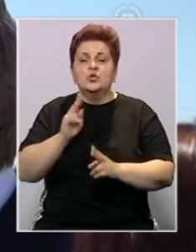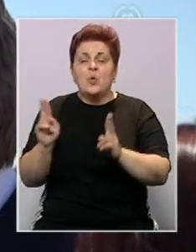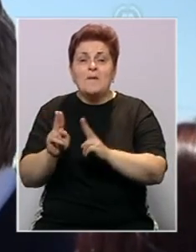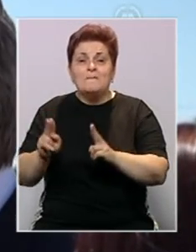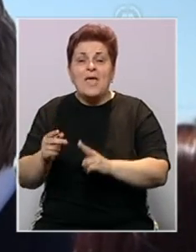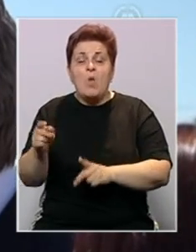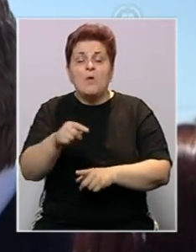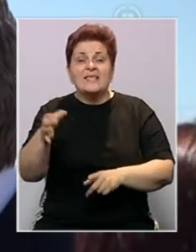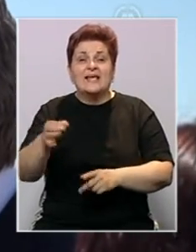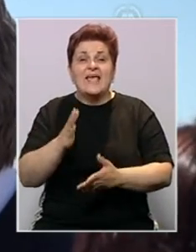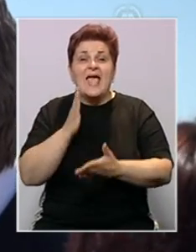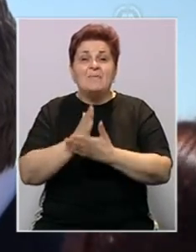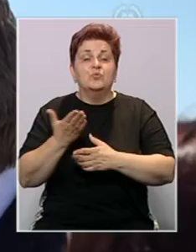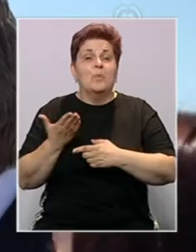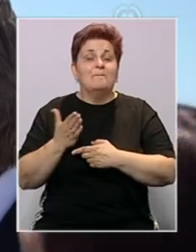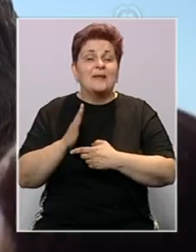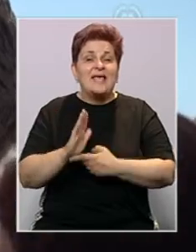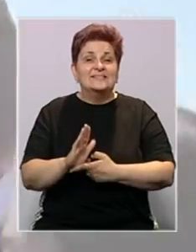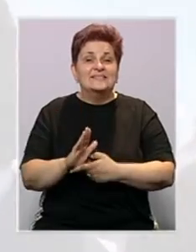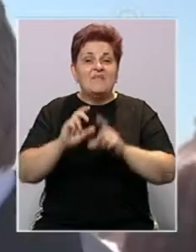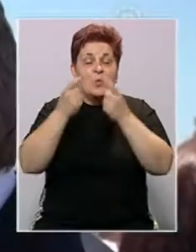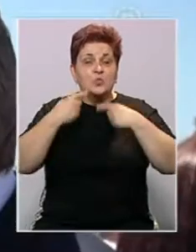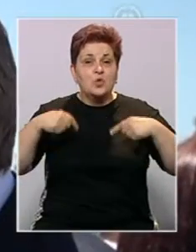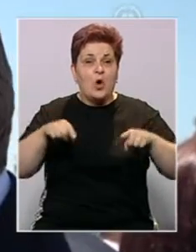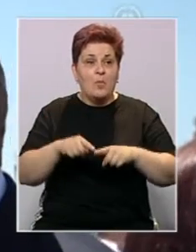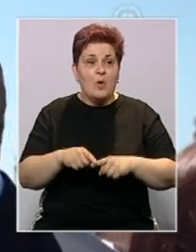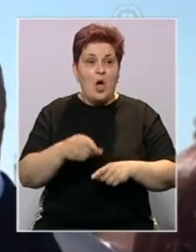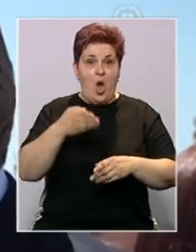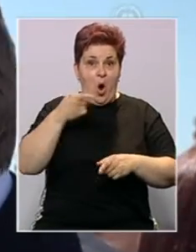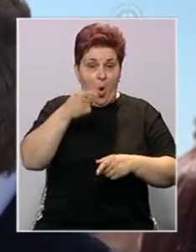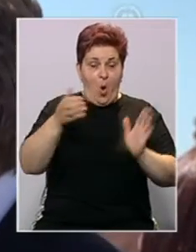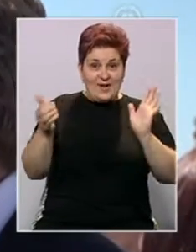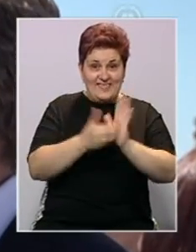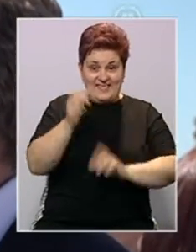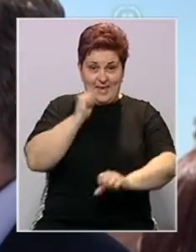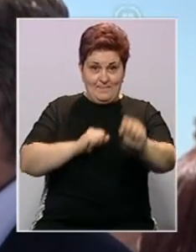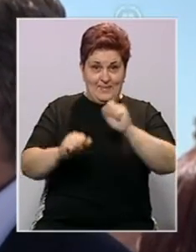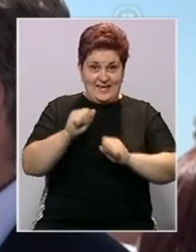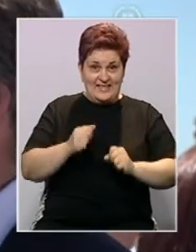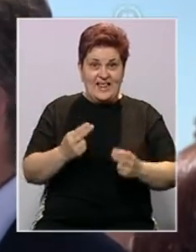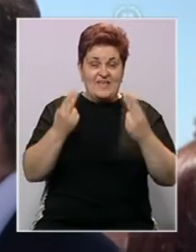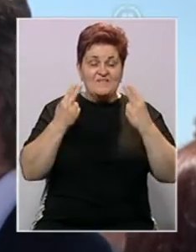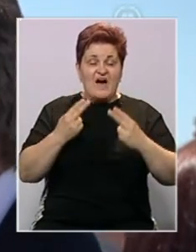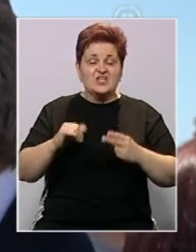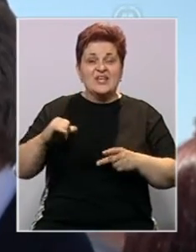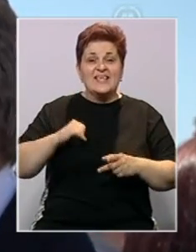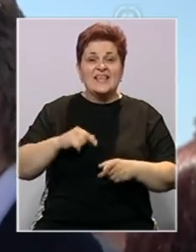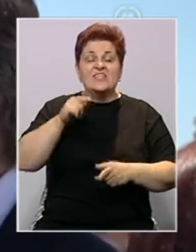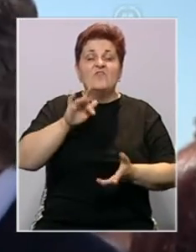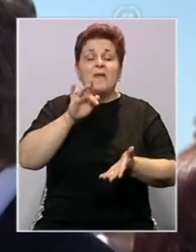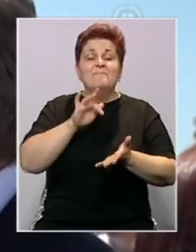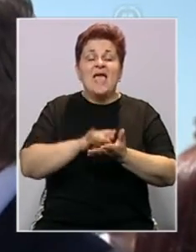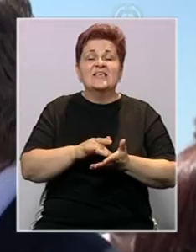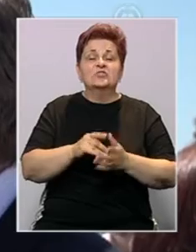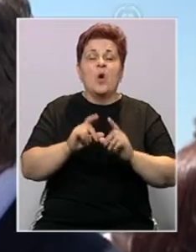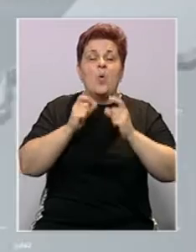pojedinim kantonima da budu predstavljeni u domu naroda. Dakle, upravo oni treba da brane vitalni nacionalni interes, upravo je njima mjesto u